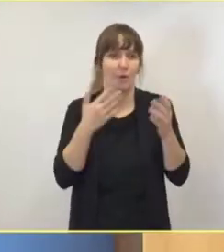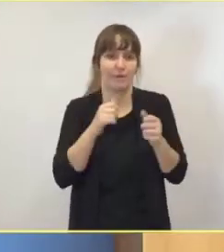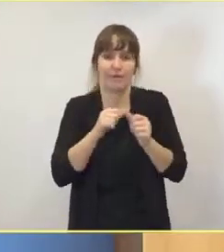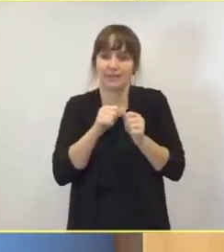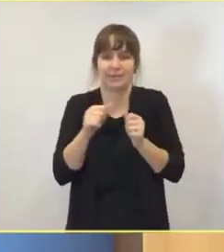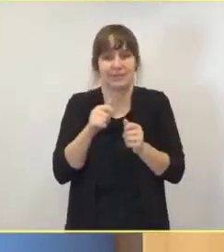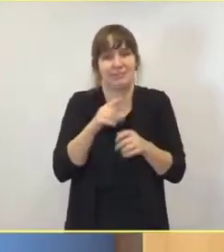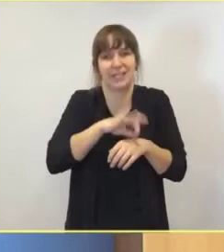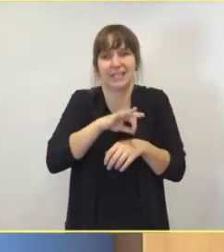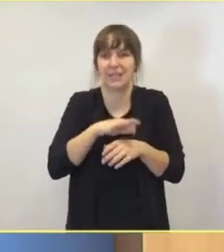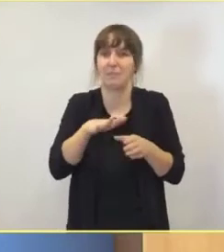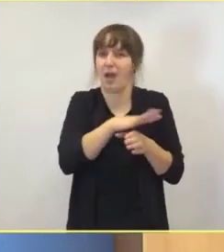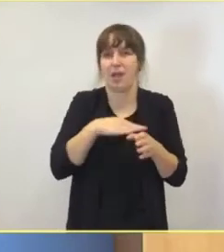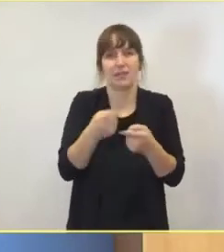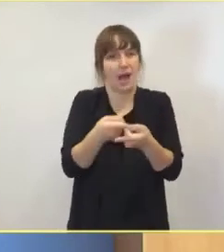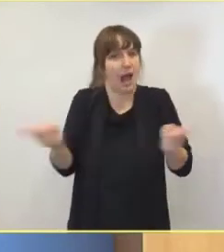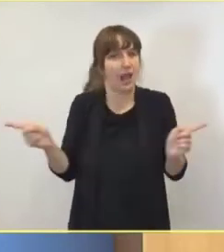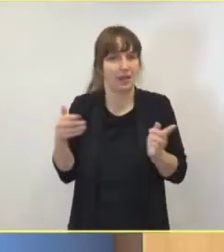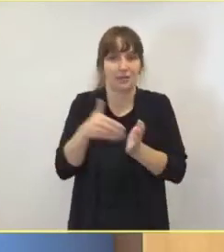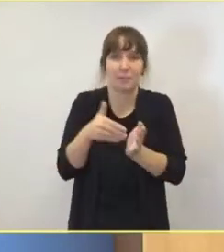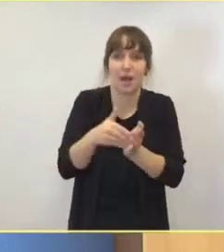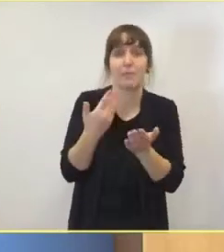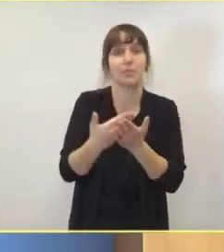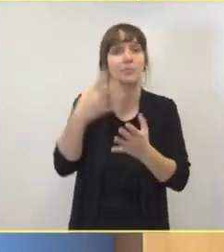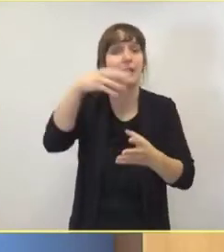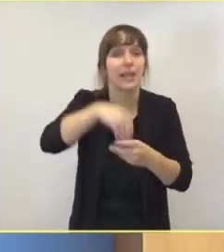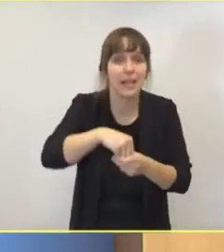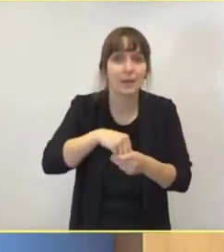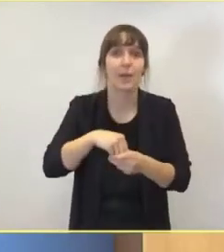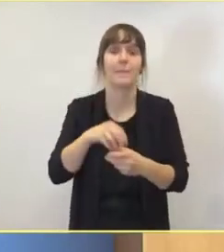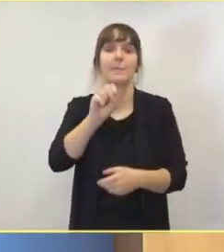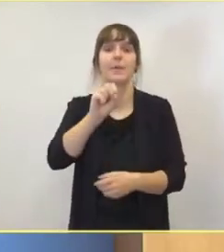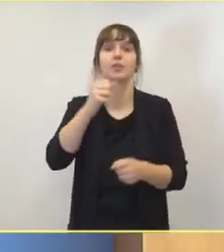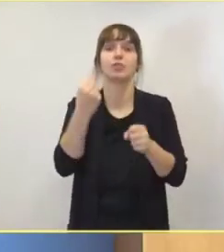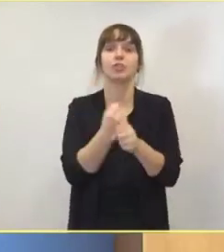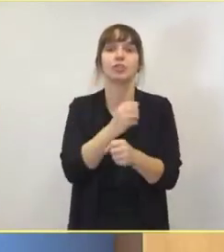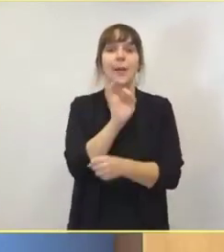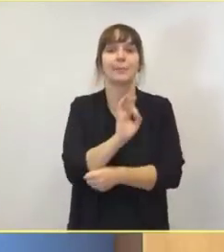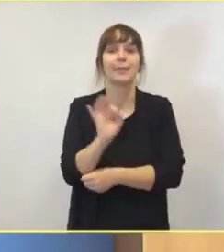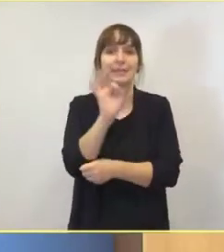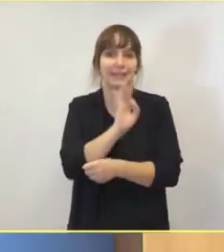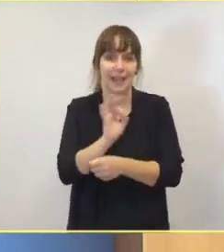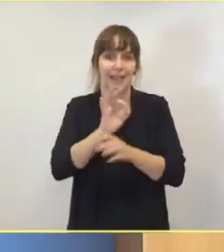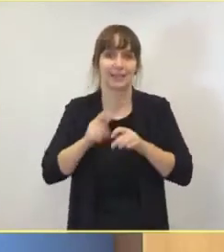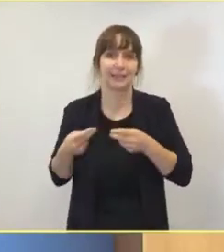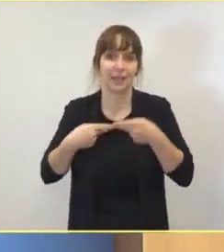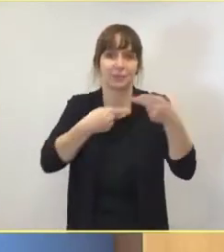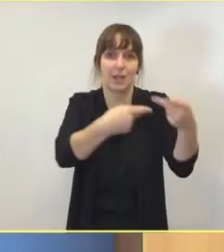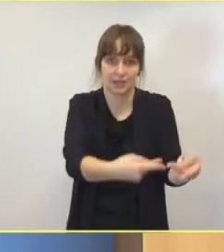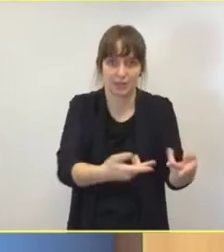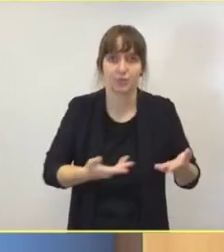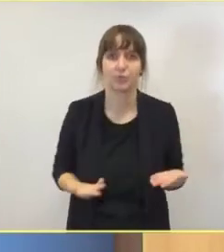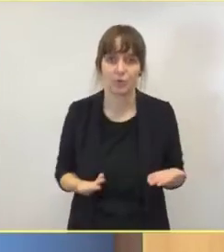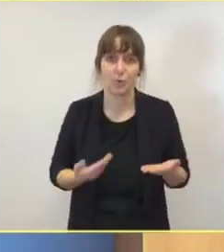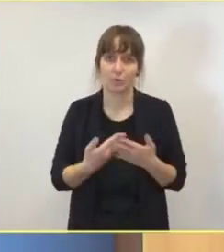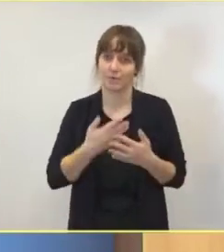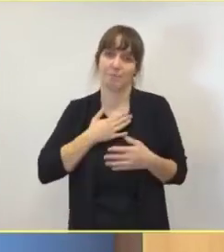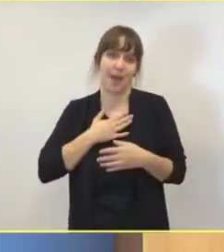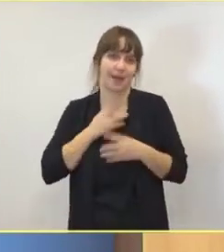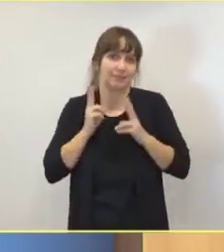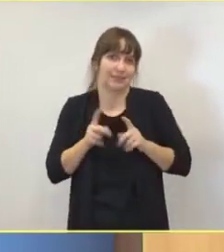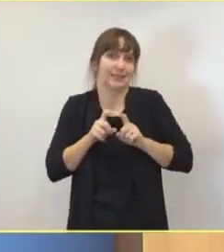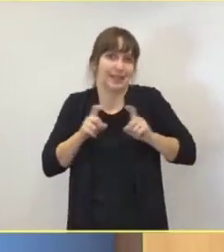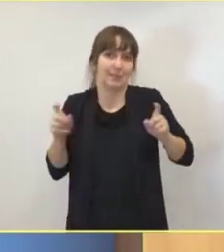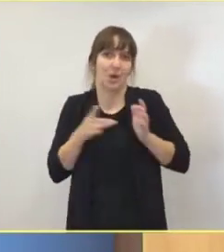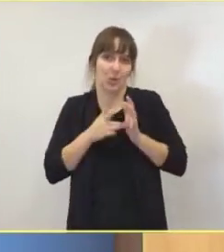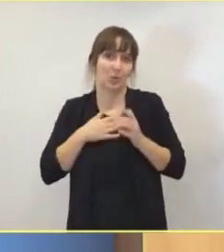Bereichen der Medizin, inklusive auch zum Beispiel der Stammzelltransplantation als Hämato-Onkologe, ist das natürlich für mich auch ein Anliegen. Und wenn